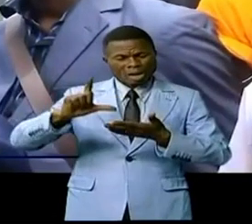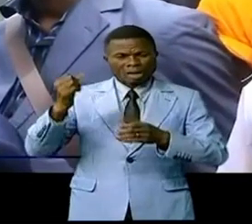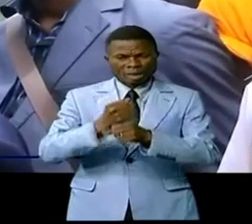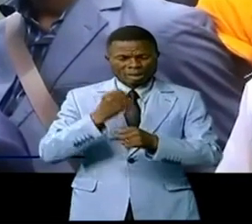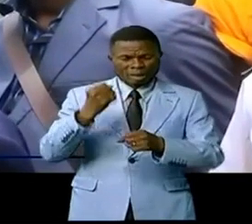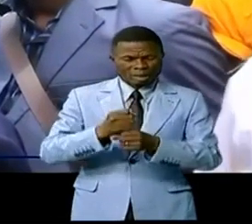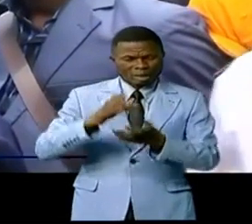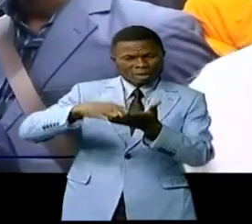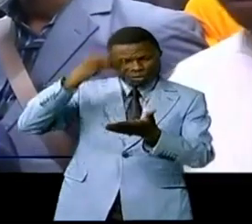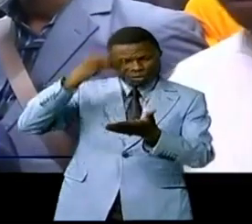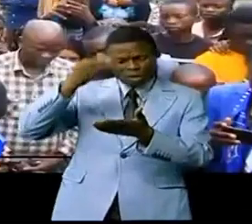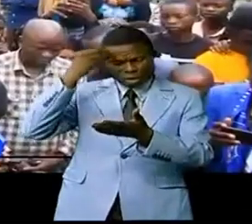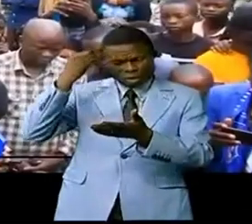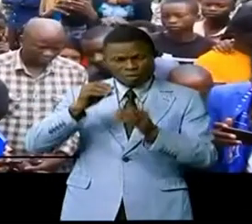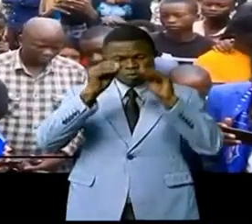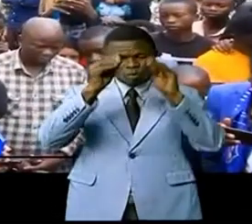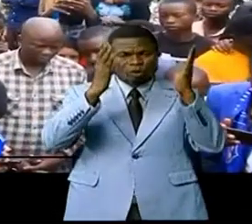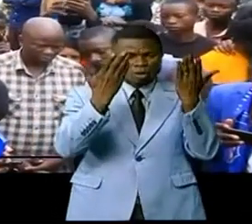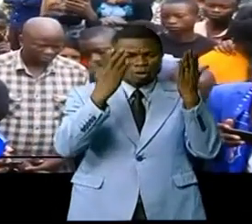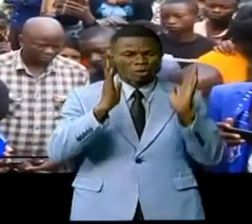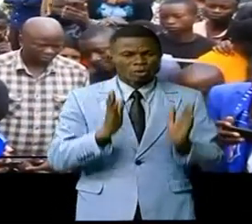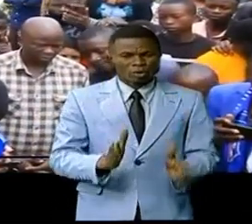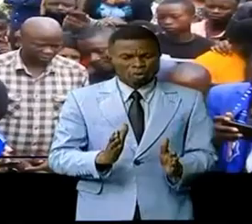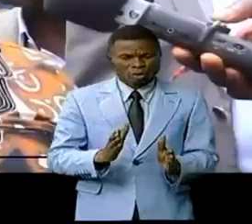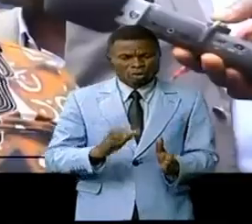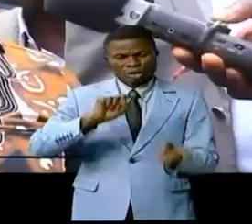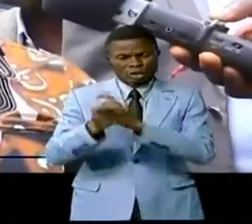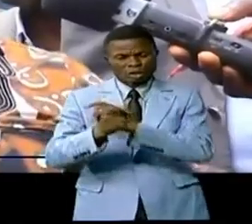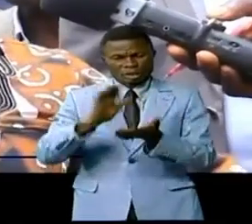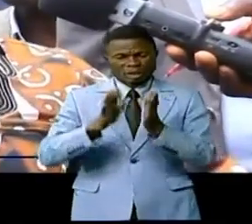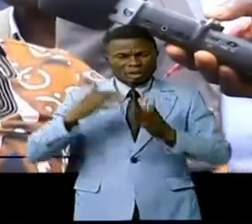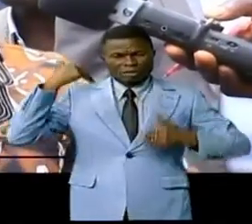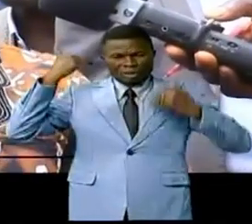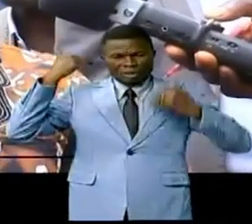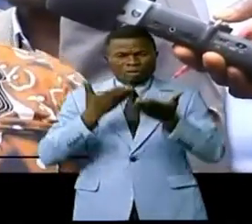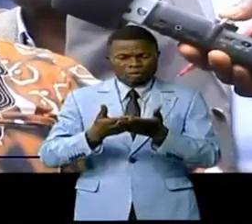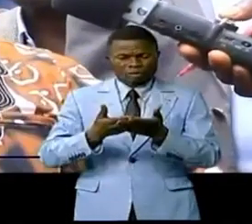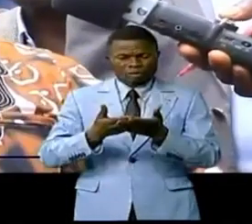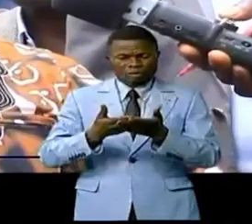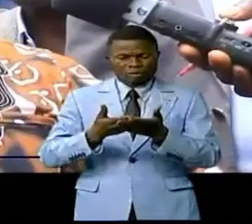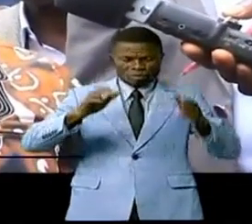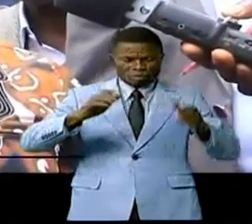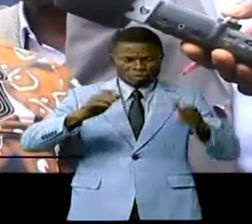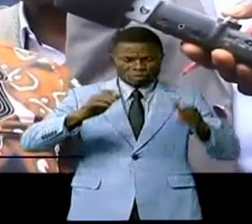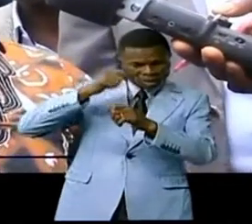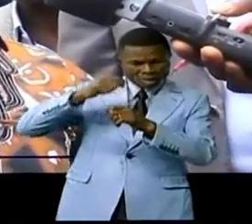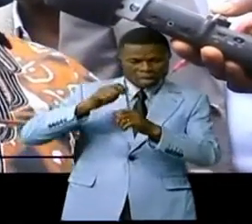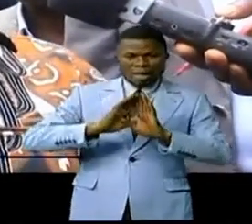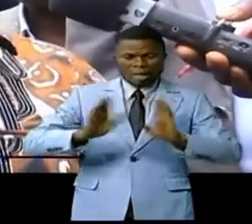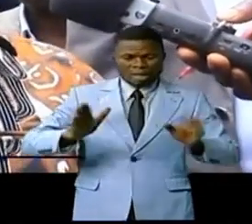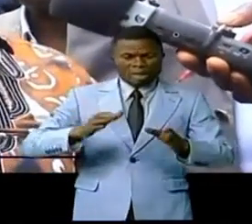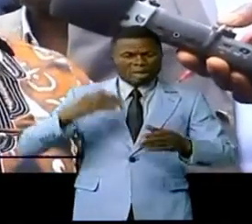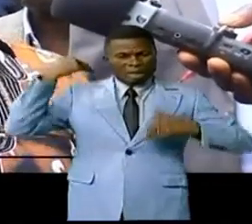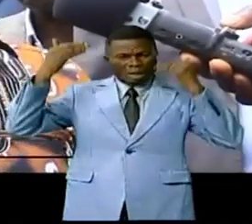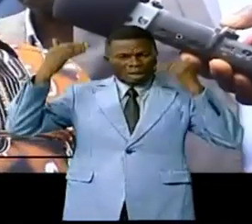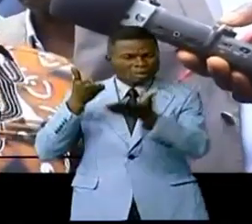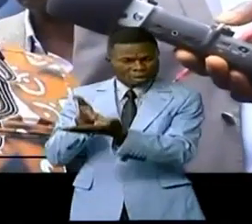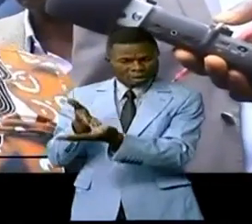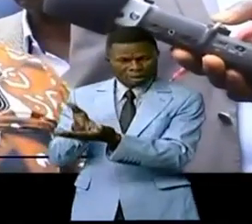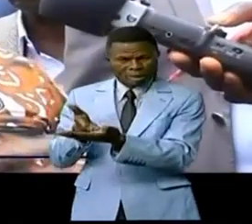apprise à l'auditoire sera mariée à la pratique. Donc c'est un laboratoire où on peut faire la pratique